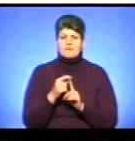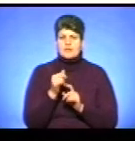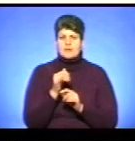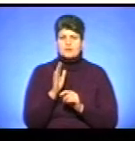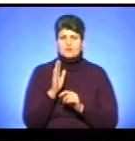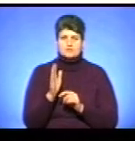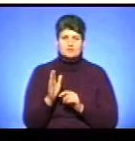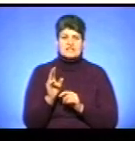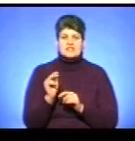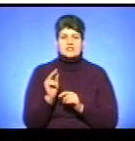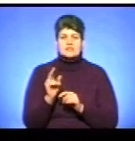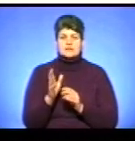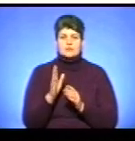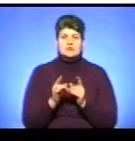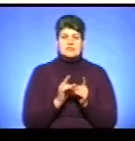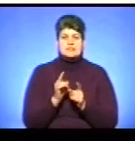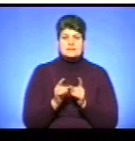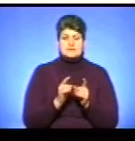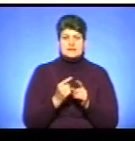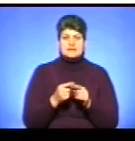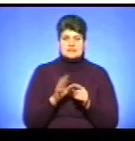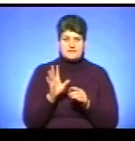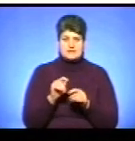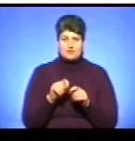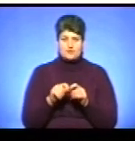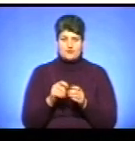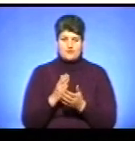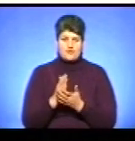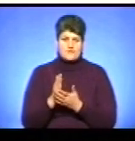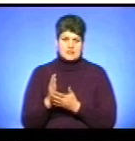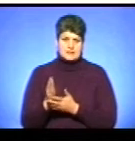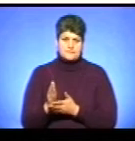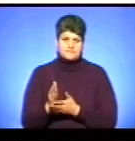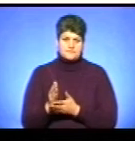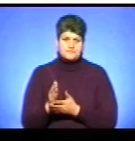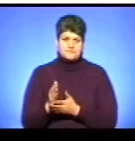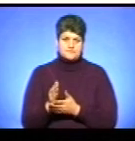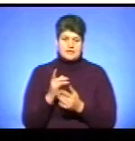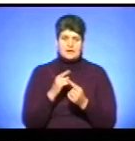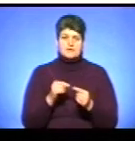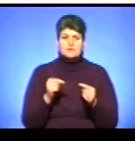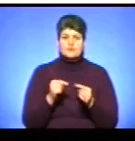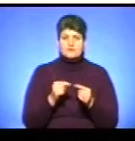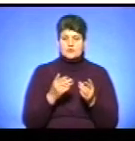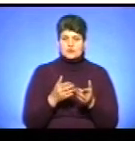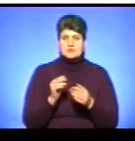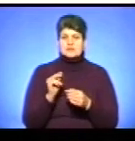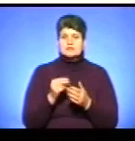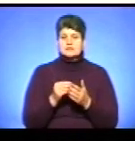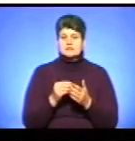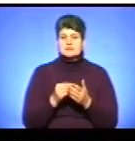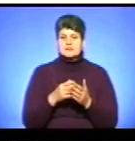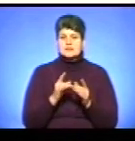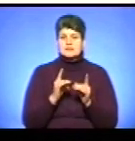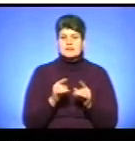бути, чи цифра десь змінена, тому що це все контрольоване. Це все контрольоване і відповідно, що тариф тільки таким